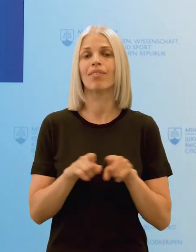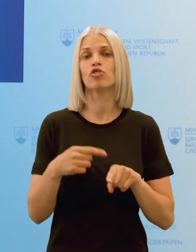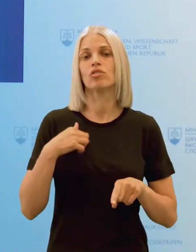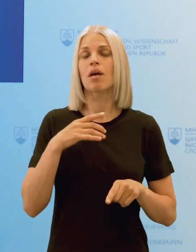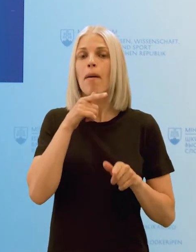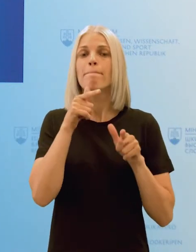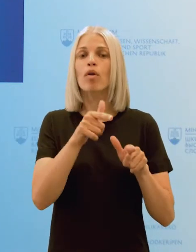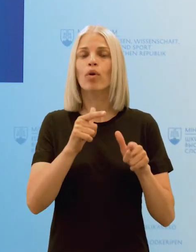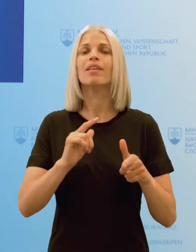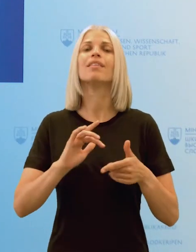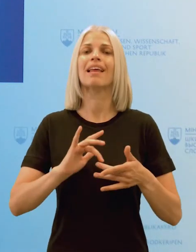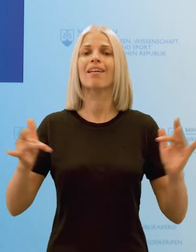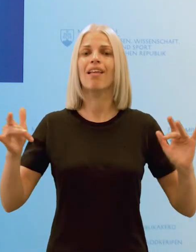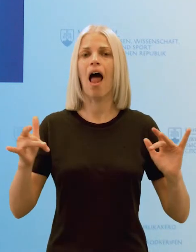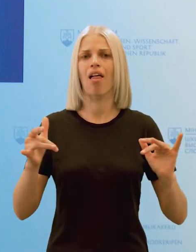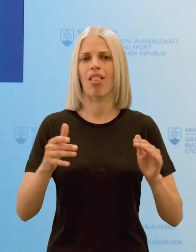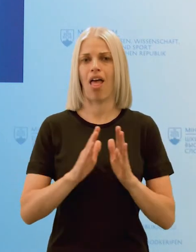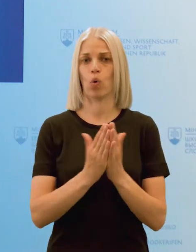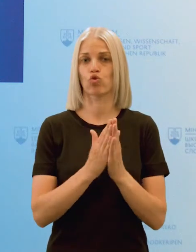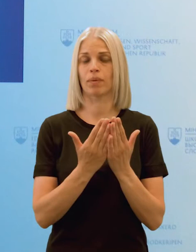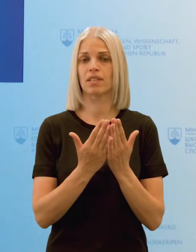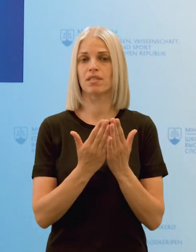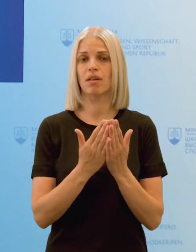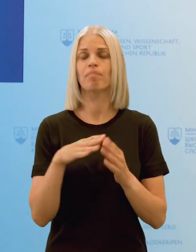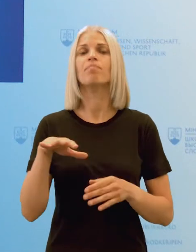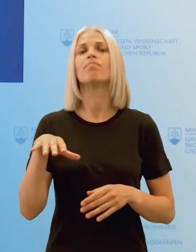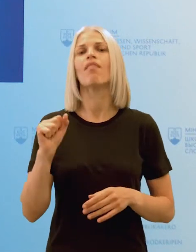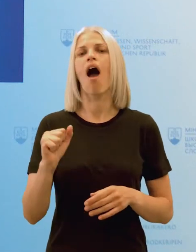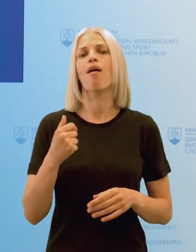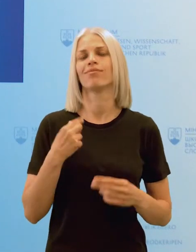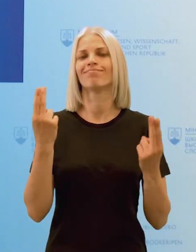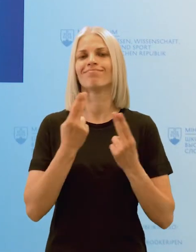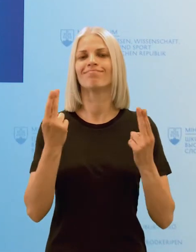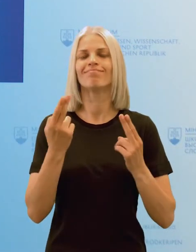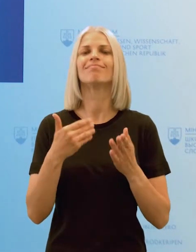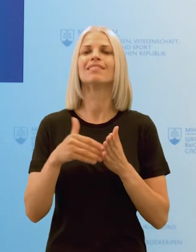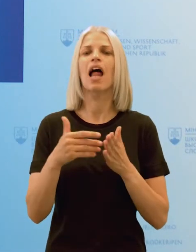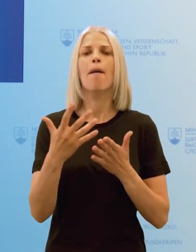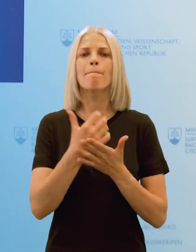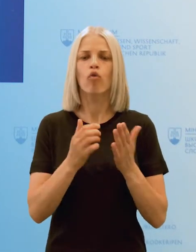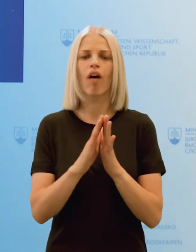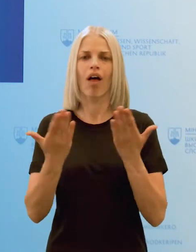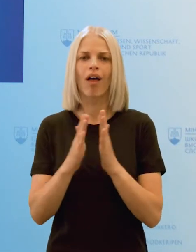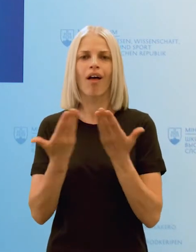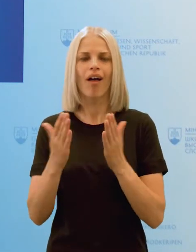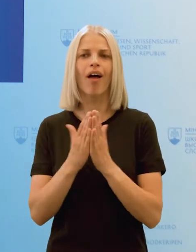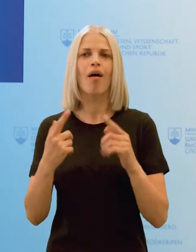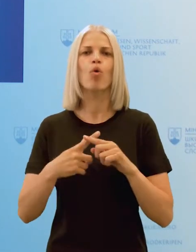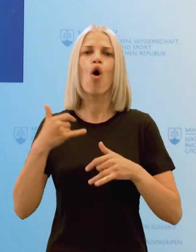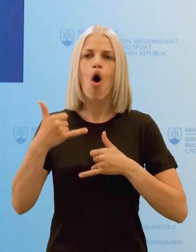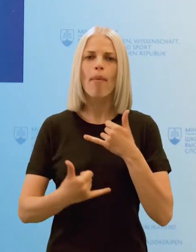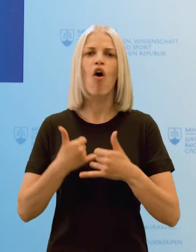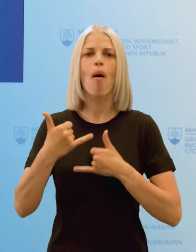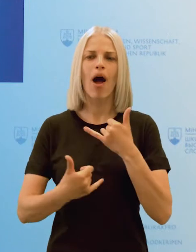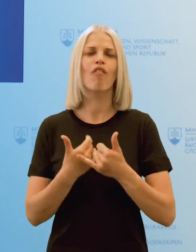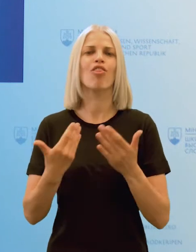chceme podporiť aj digitálne verzie učebníc, aby sme minimalizovali neustále používanie a neustále opakovanie